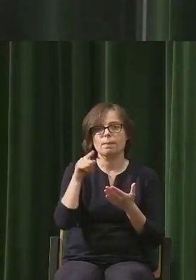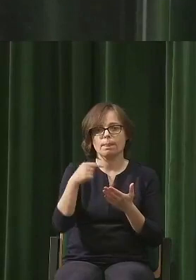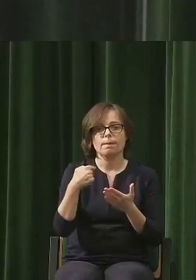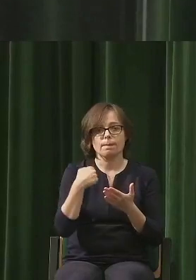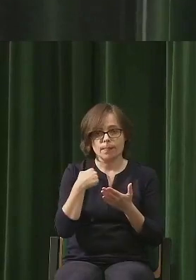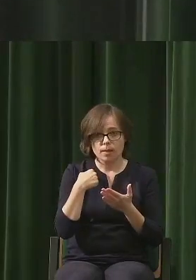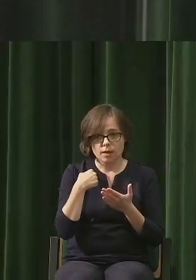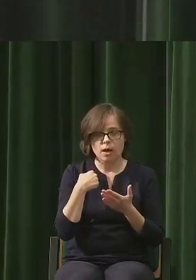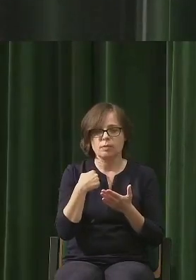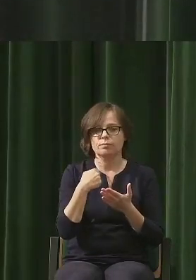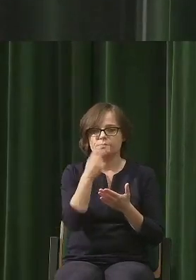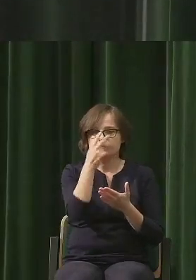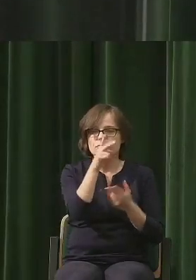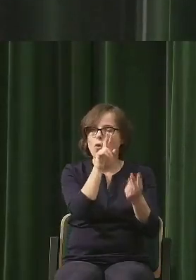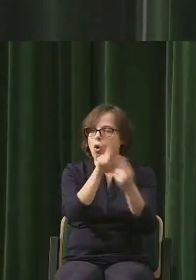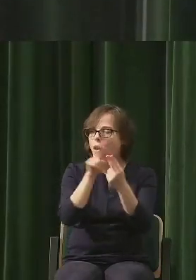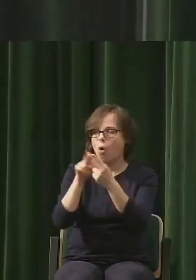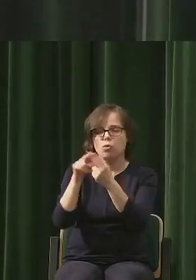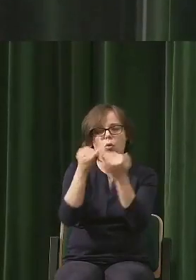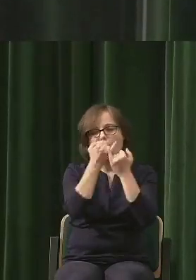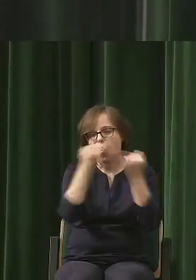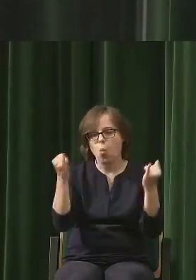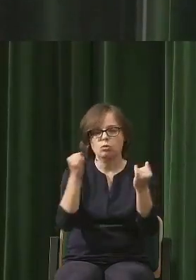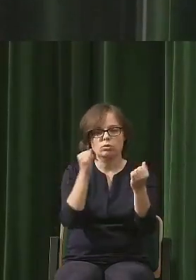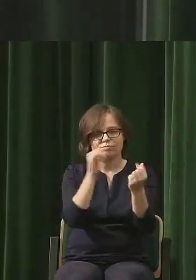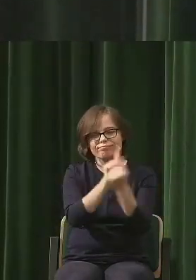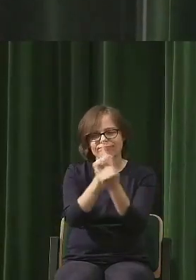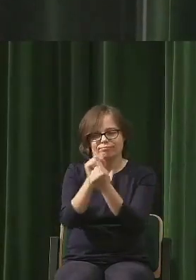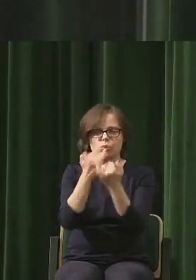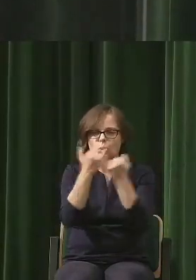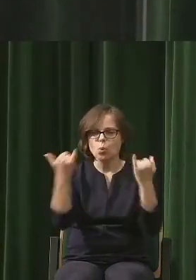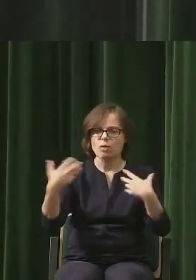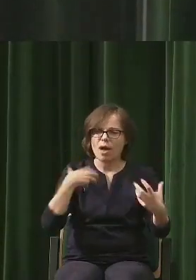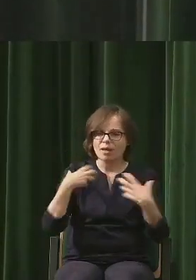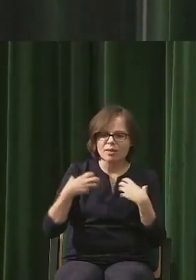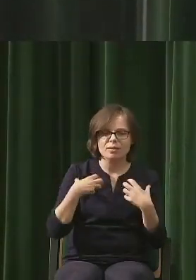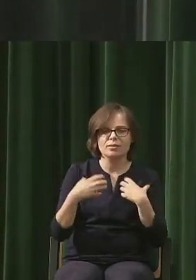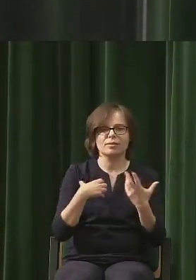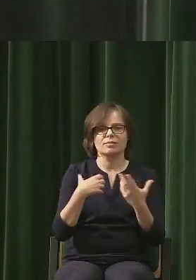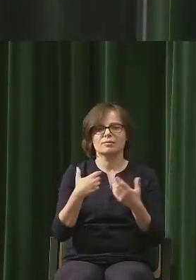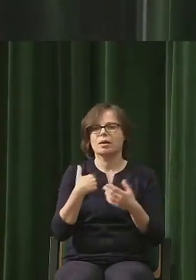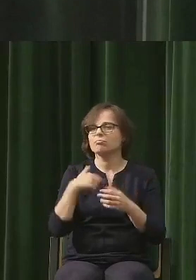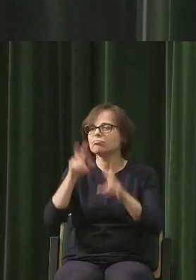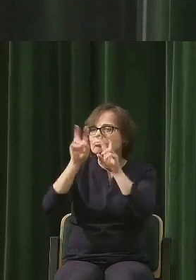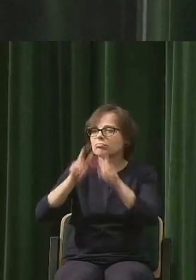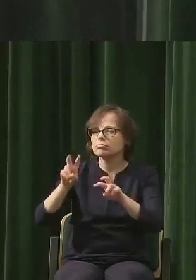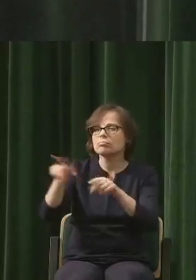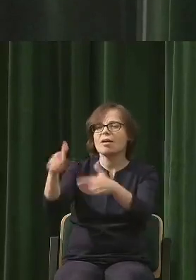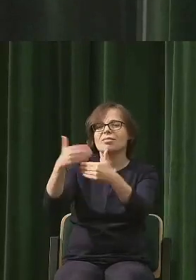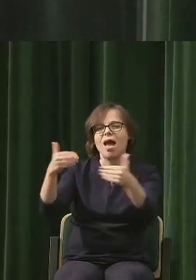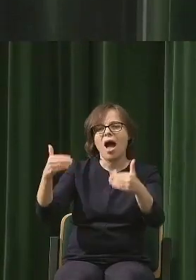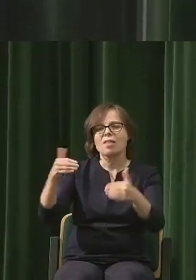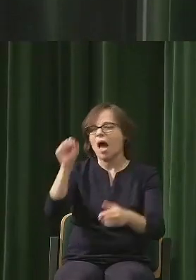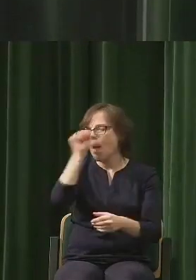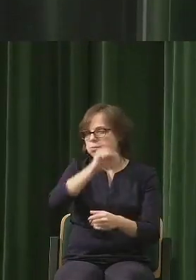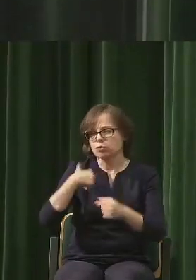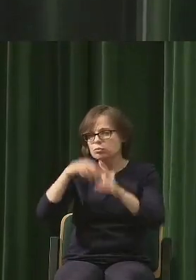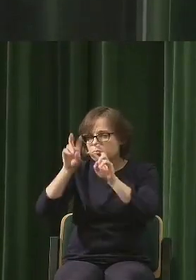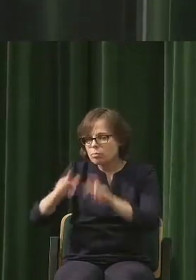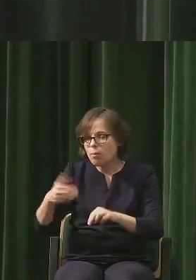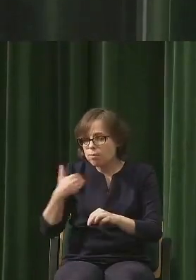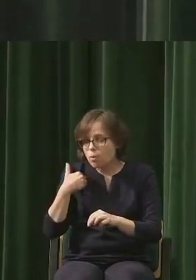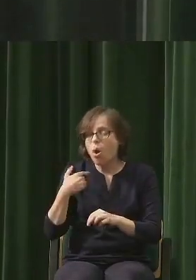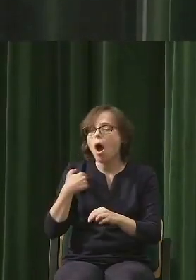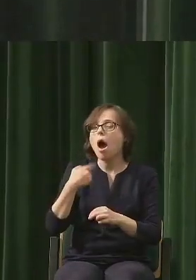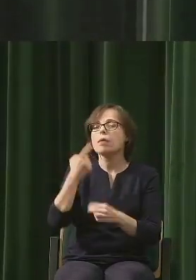kontakcie z wieloma artystami, czytając różne rzeczy, analizując teatr absurdu, to jest taki. Człowiek